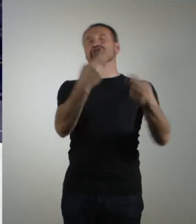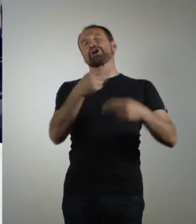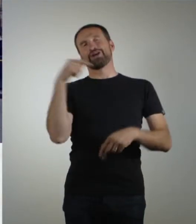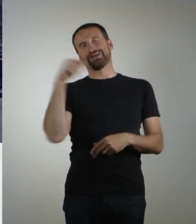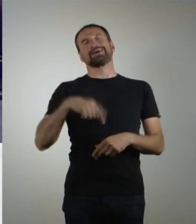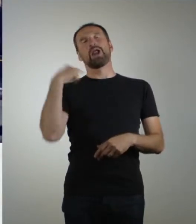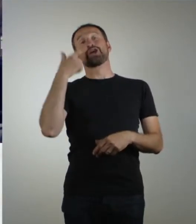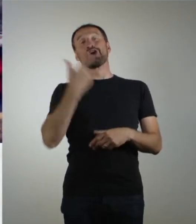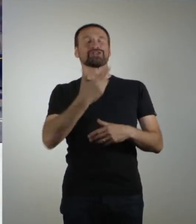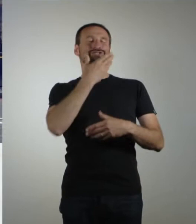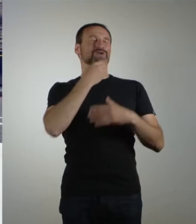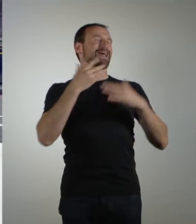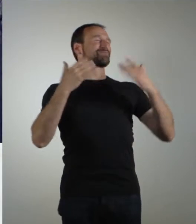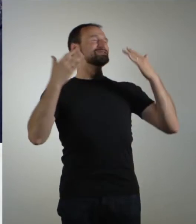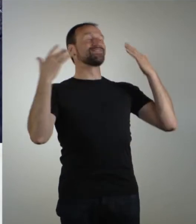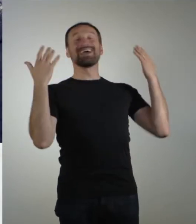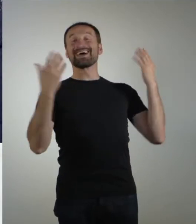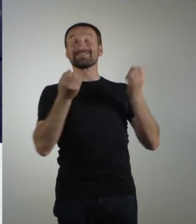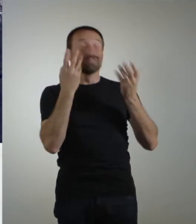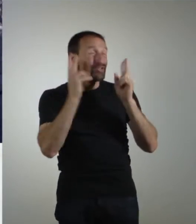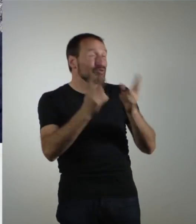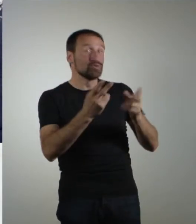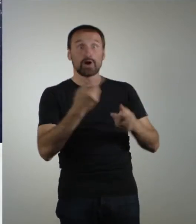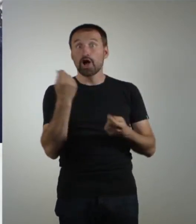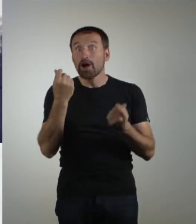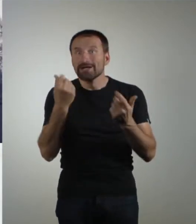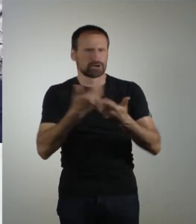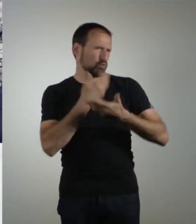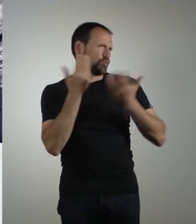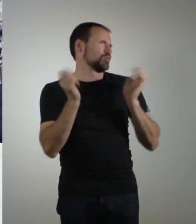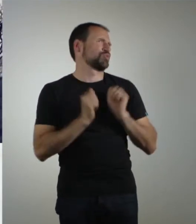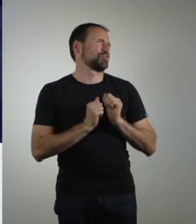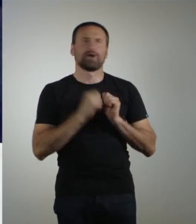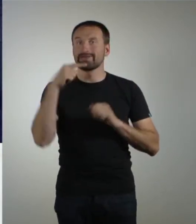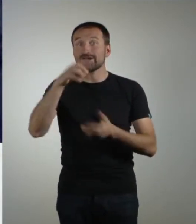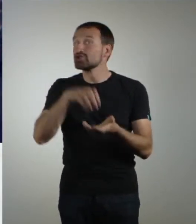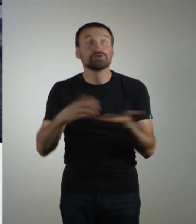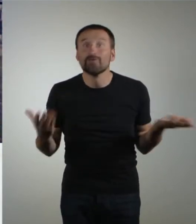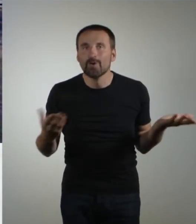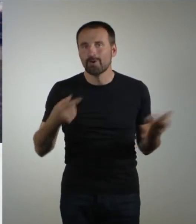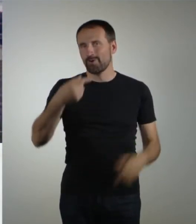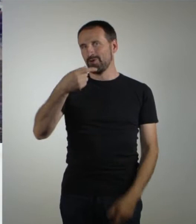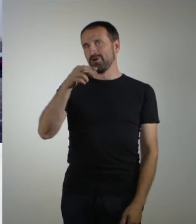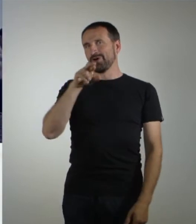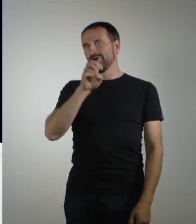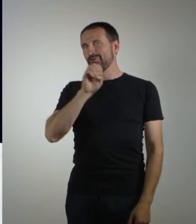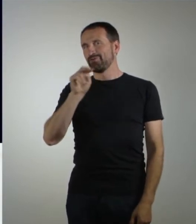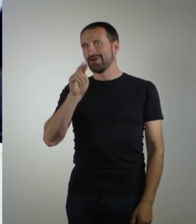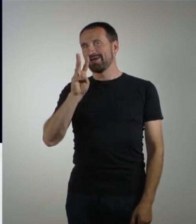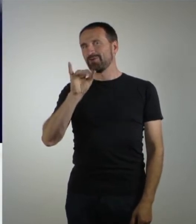Naturbelassen und nicht kommerziell. Die nächste Station, Greenwich, der Nullmeridian. Was ist das denn? Irgendein Strich am Boden.